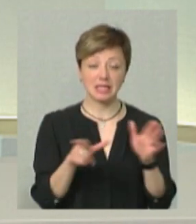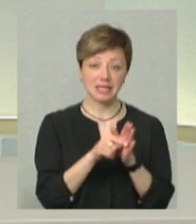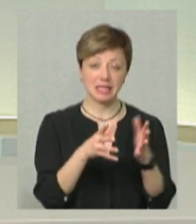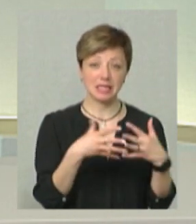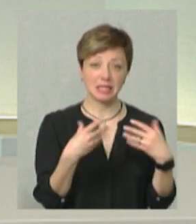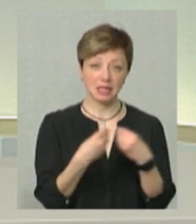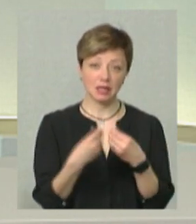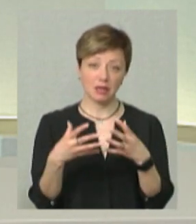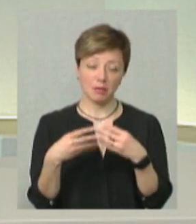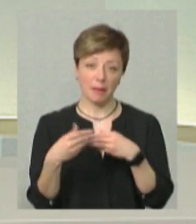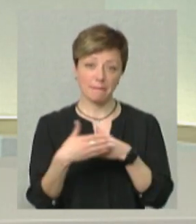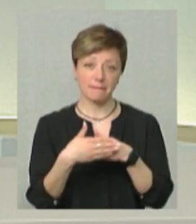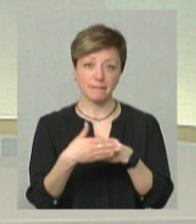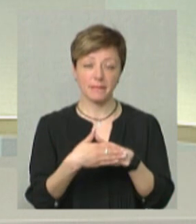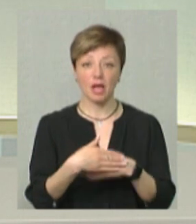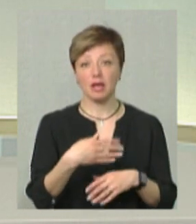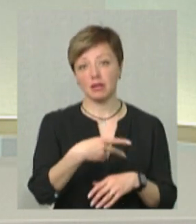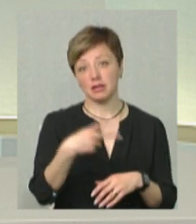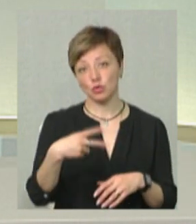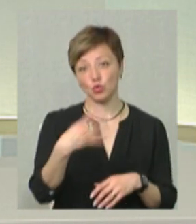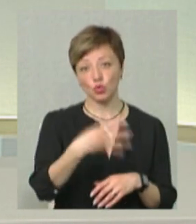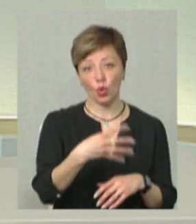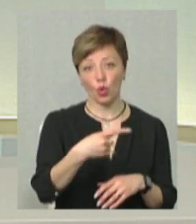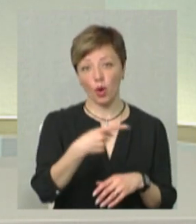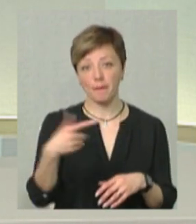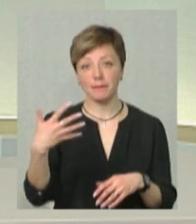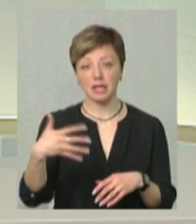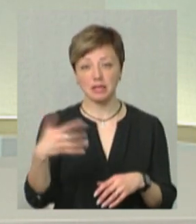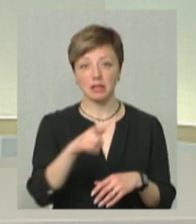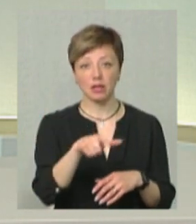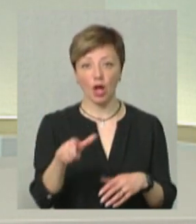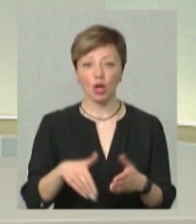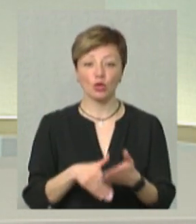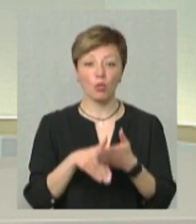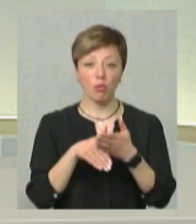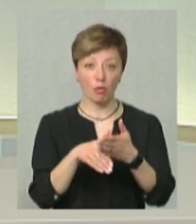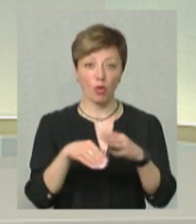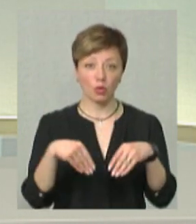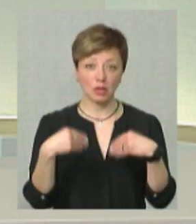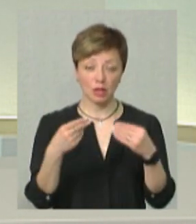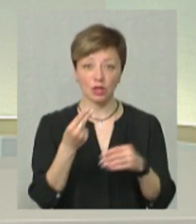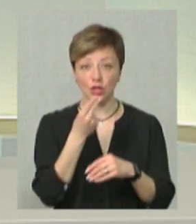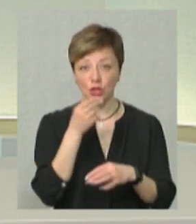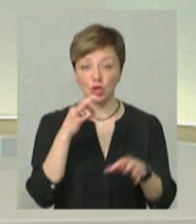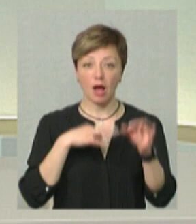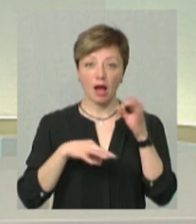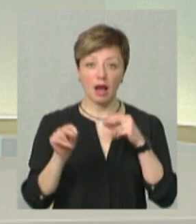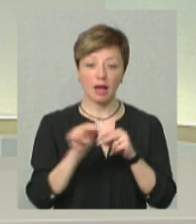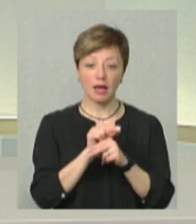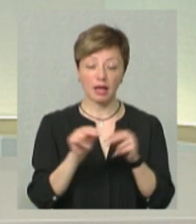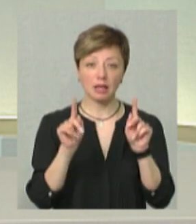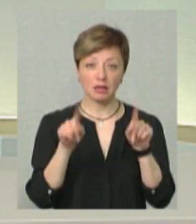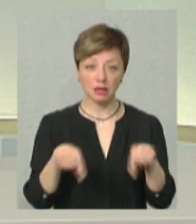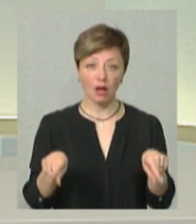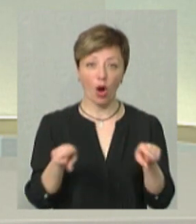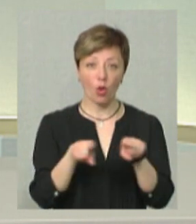близько 40-50 осіб. Ми надаємо їм гуманітарну допомогу, їжу, ліки також